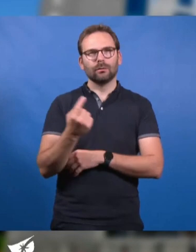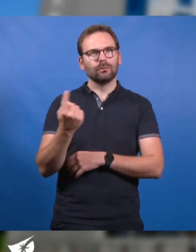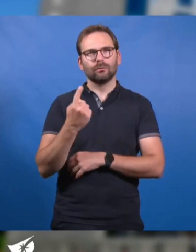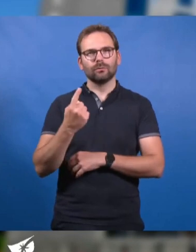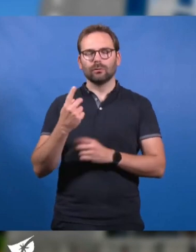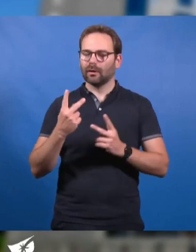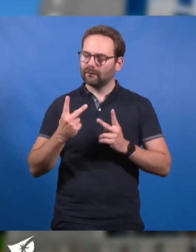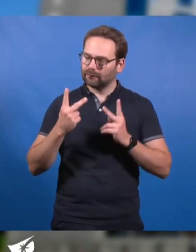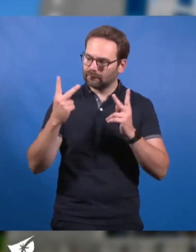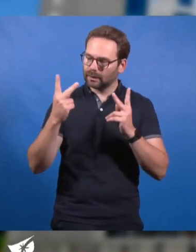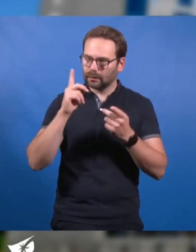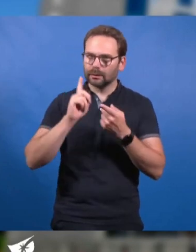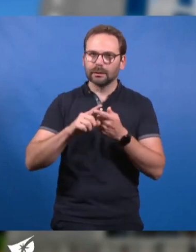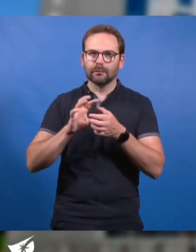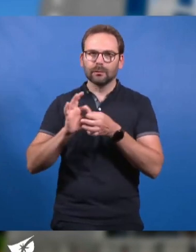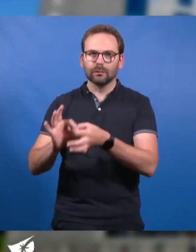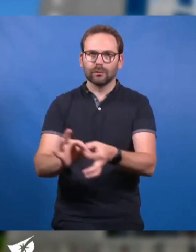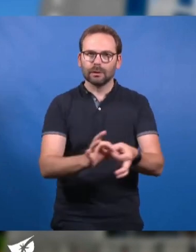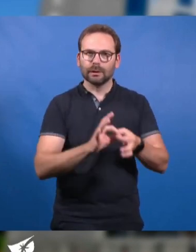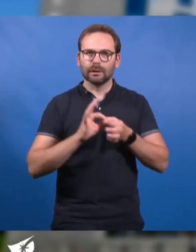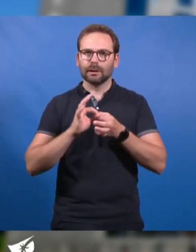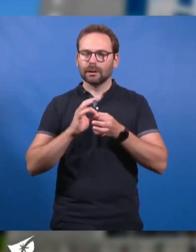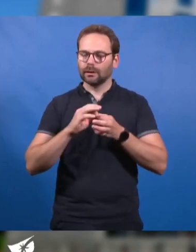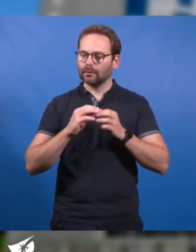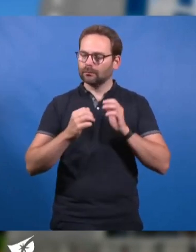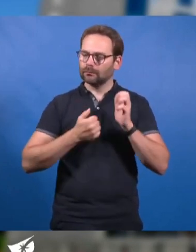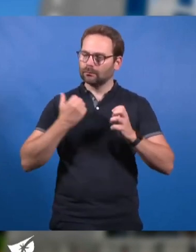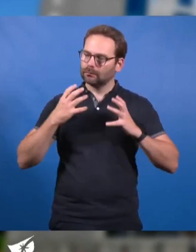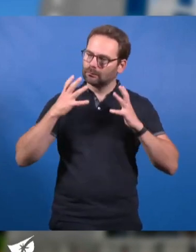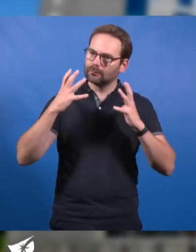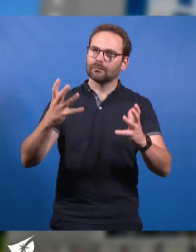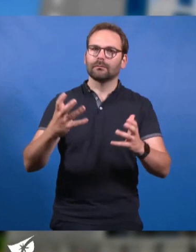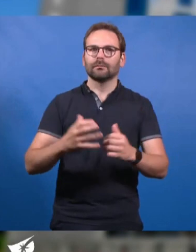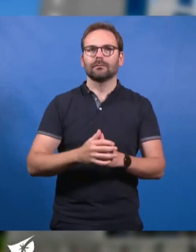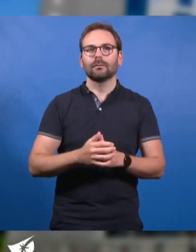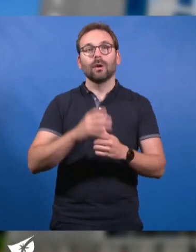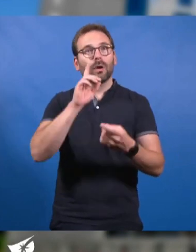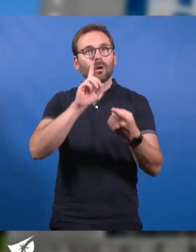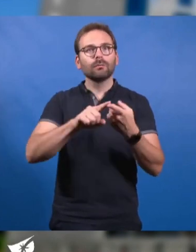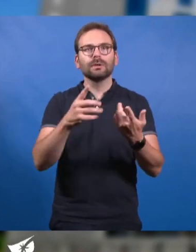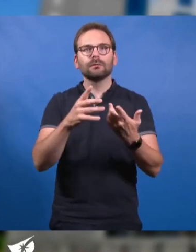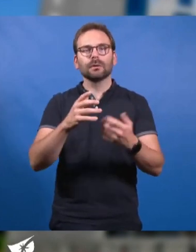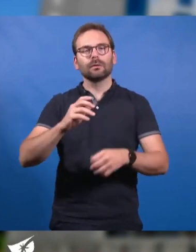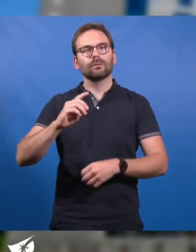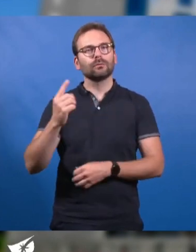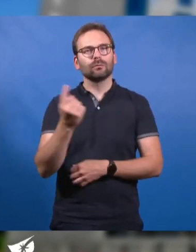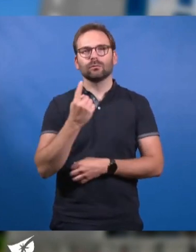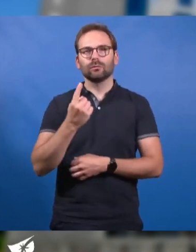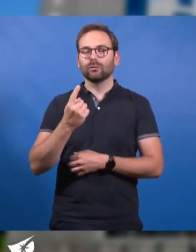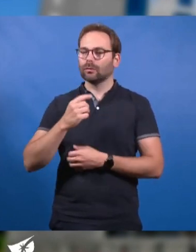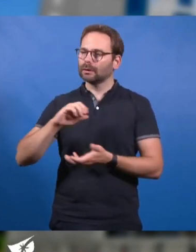valeurs de solidarité et d'émancipation, en ayant au cœur de faire entendre toutes les voix